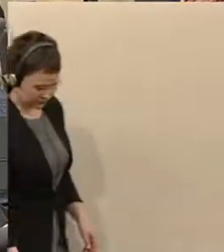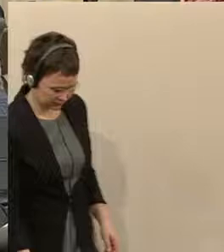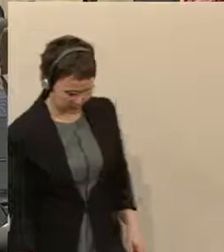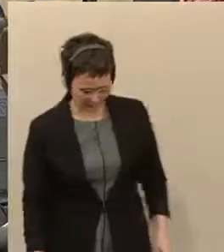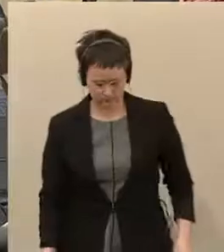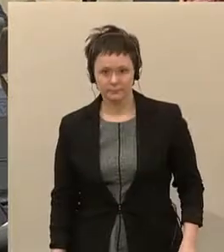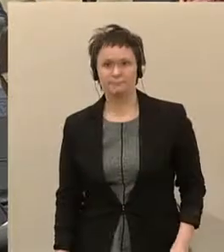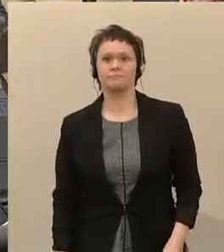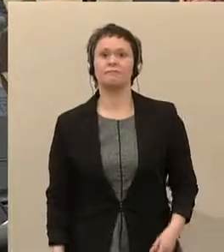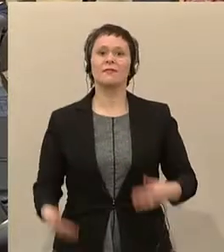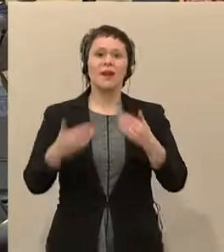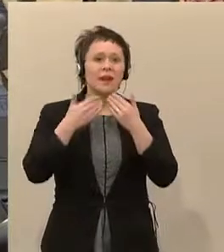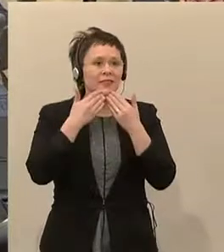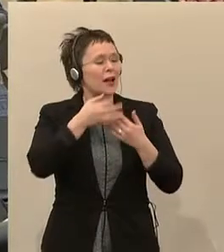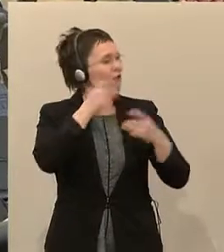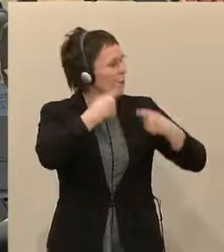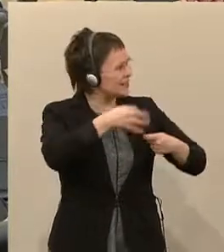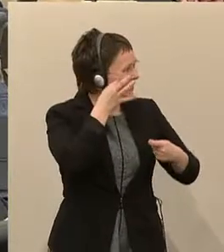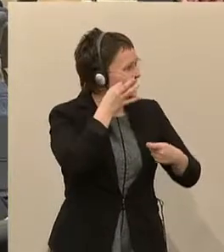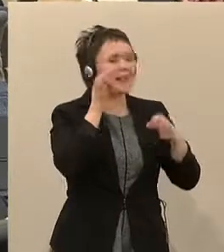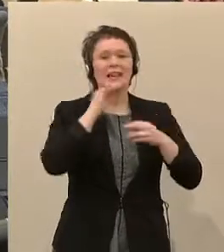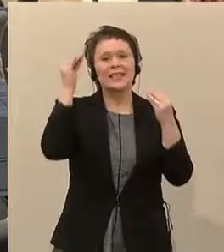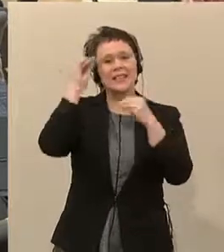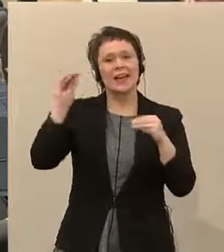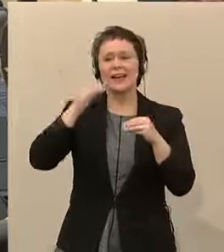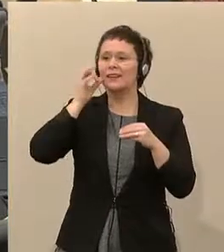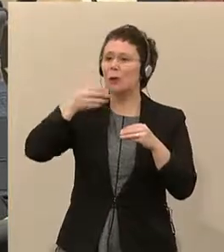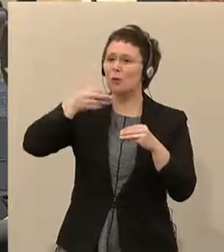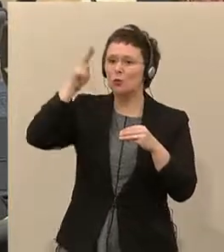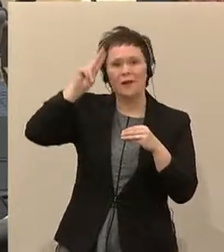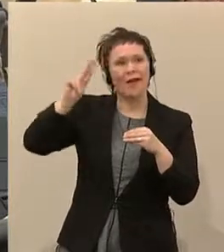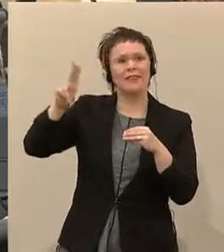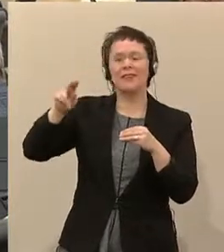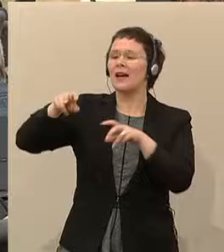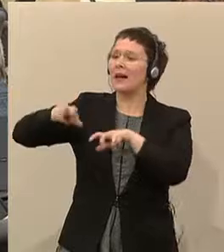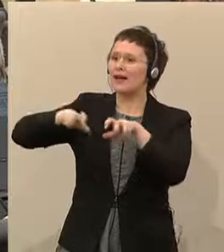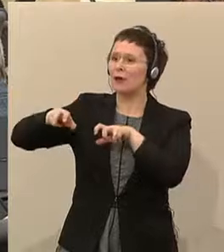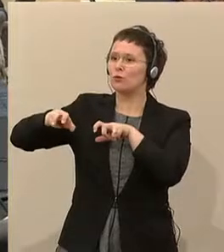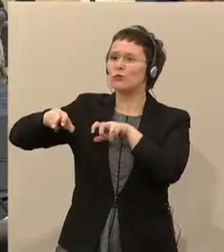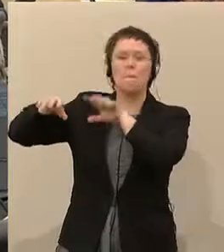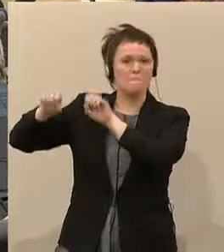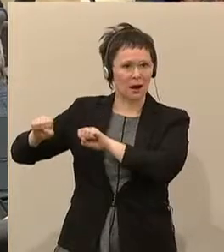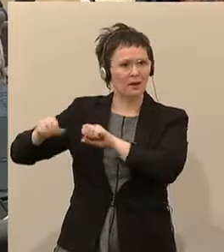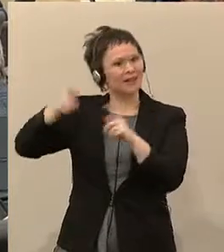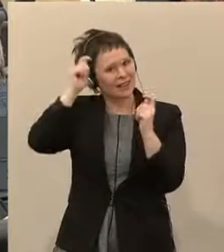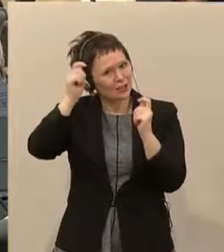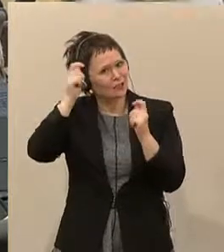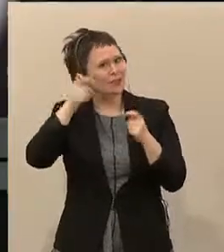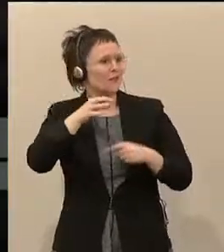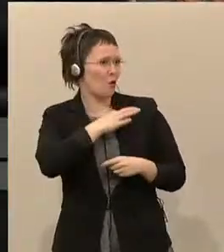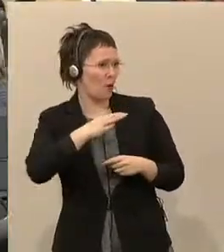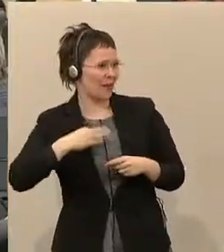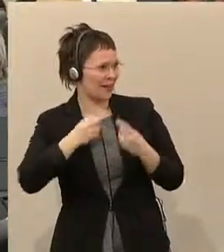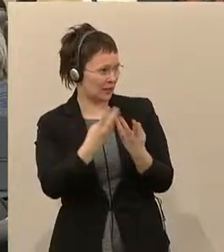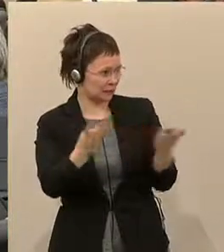enthalten gewesen sei. Die Reform sieht eine Harmonisierung der Mietzinsbestimmungen, eine Regelung der Erhaltungspflichten und einem Basismietzins